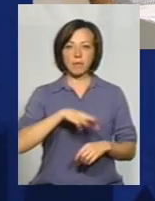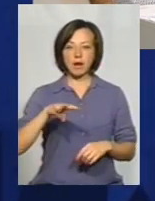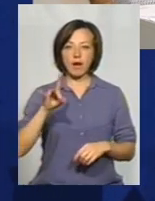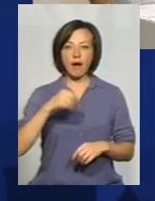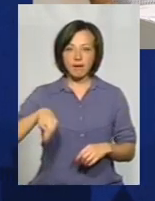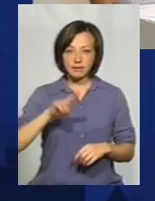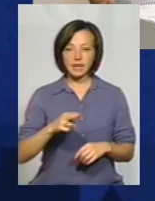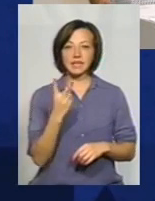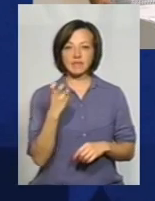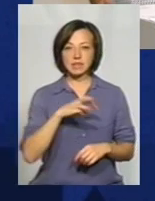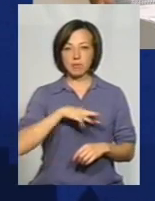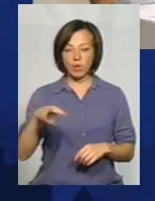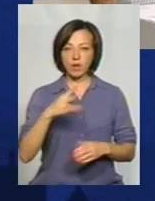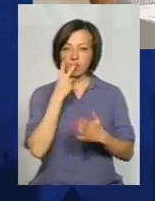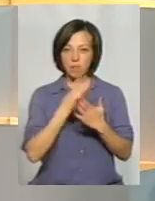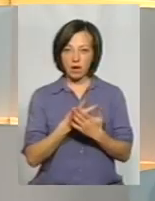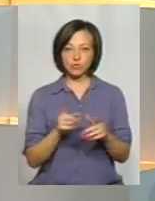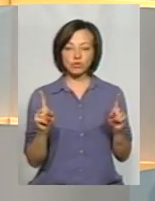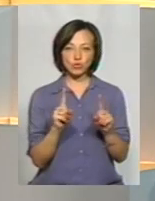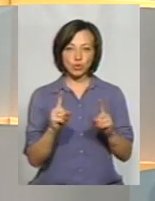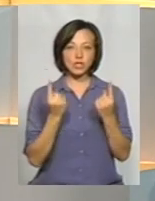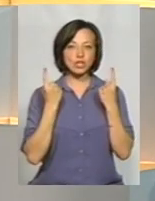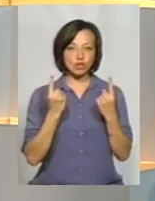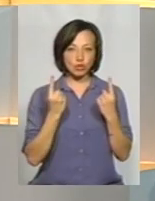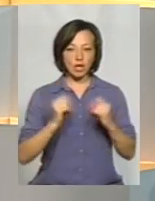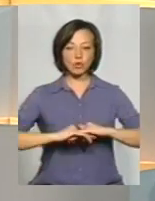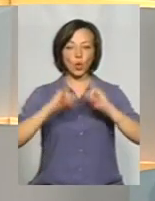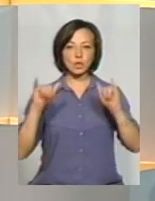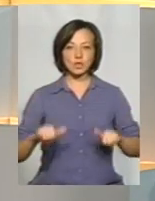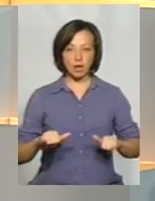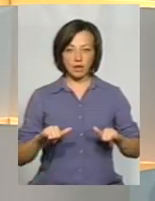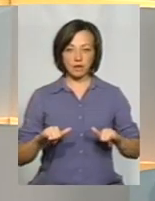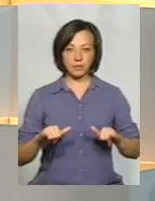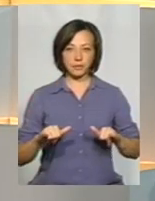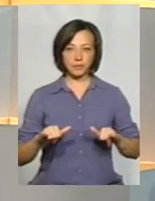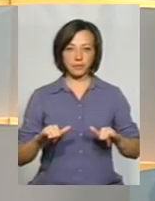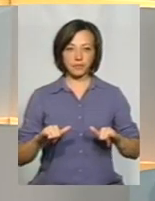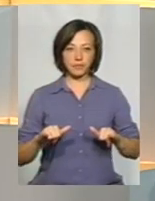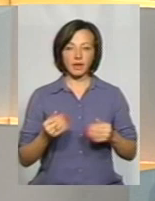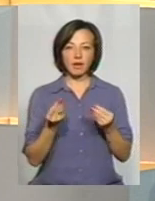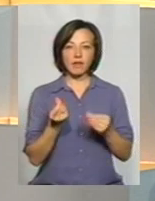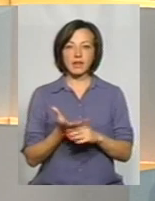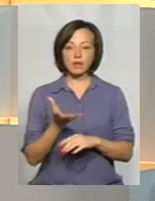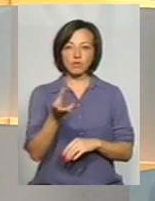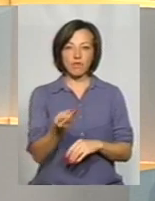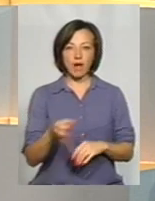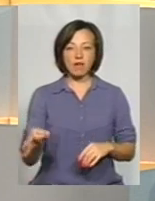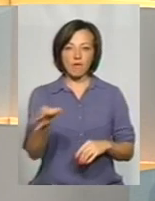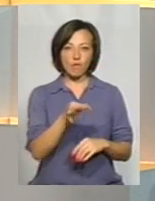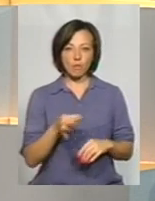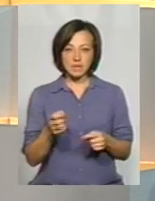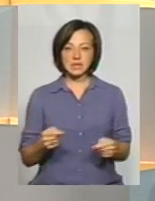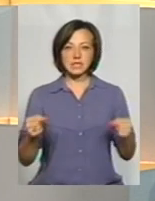млн грн. Ми бачимо, що про значне зростання фінансування в області,